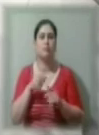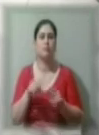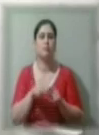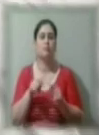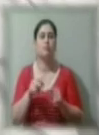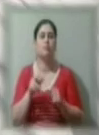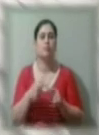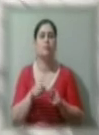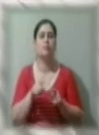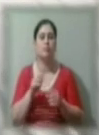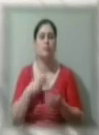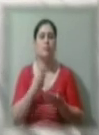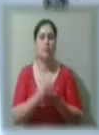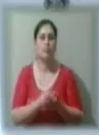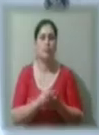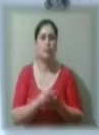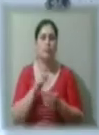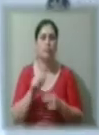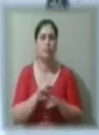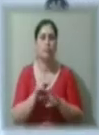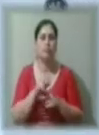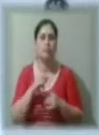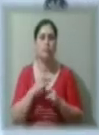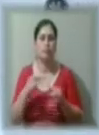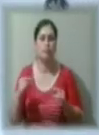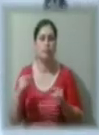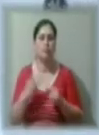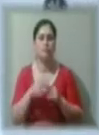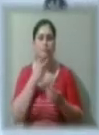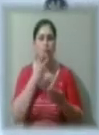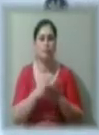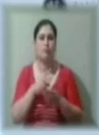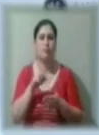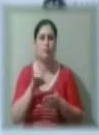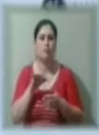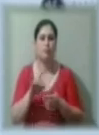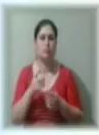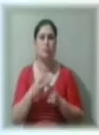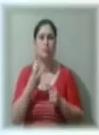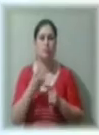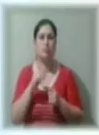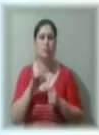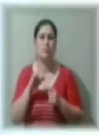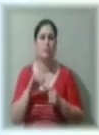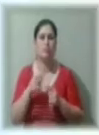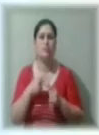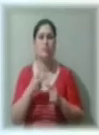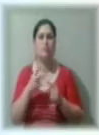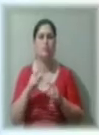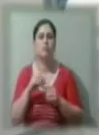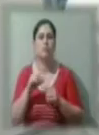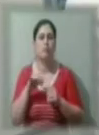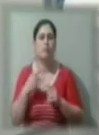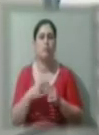покладемо на лікувальному столі. Ви бачите три лазери, два напільних, один стольовий. Це все необхідне для